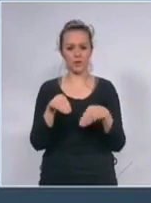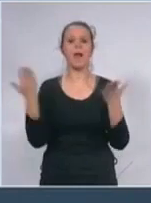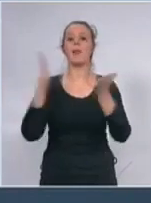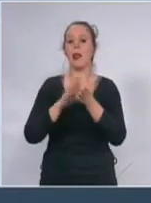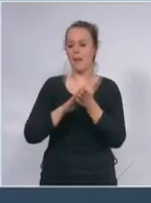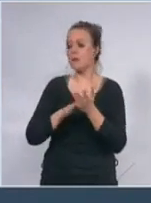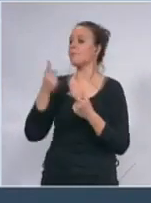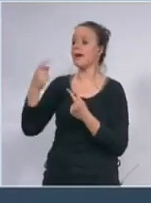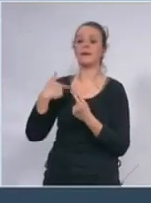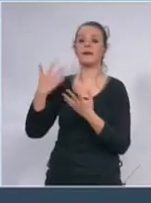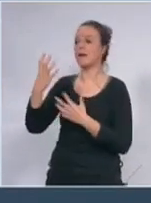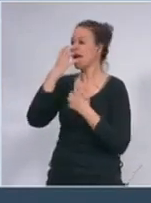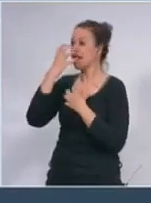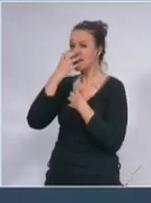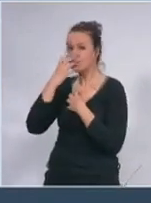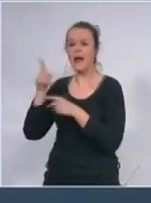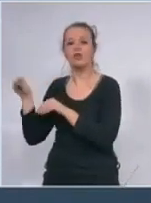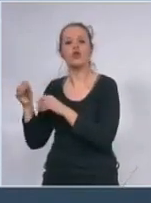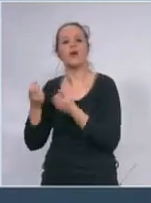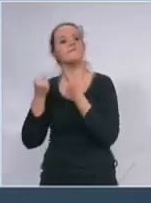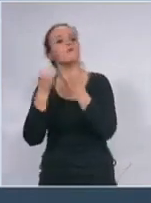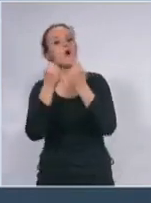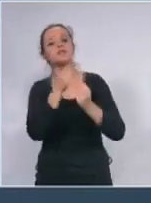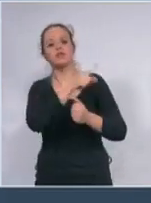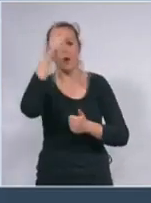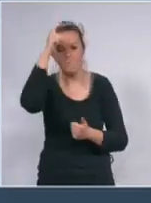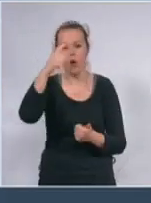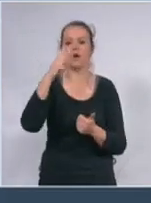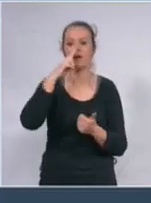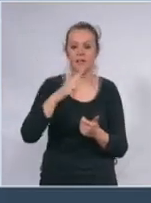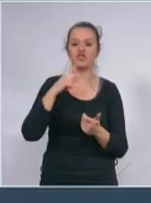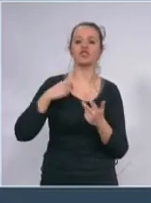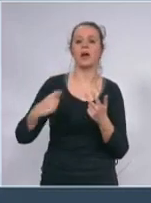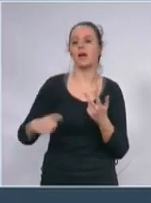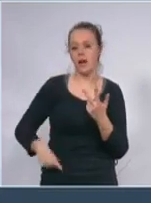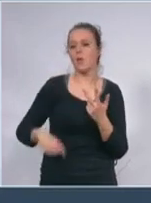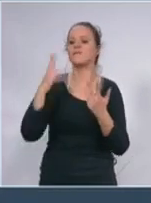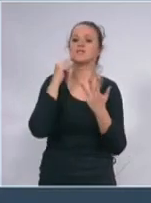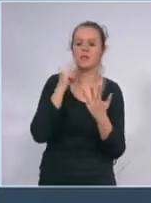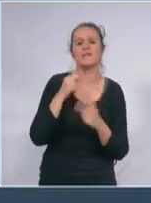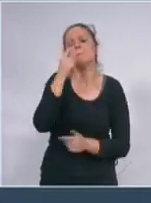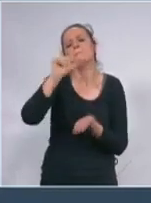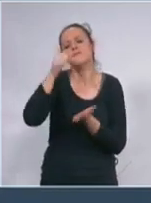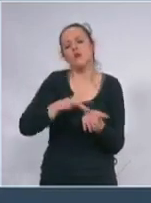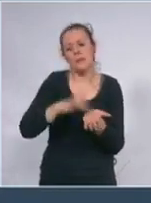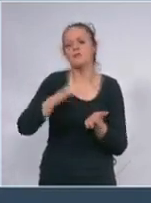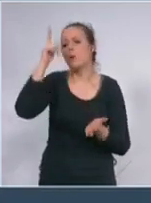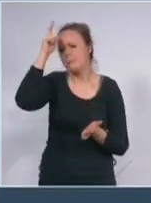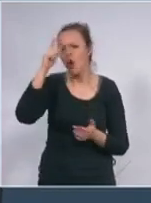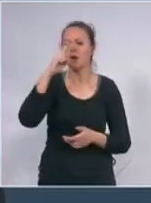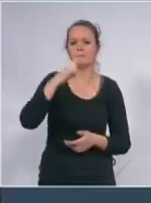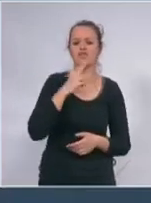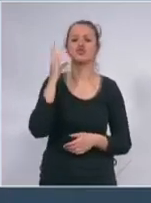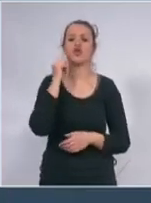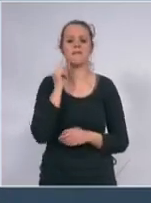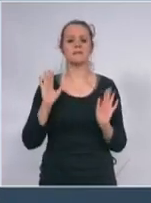do Niša do Novog Sada ili Kragovica pre svega do Beograda Niša i Novog Sada tako da ćemo